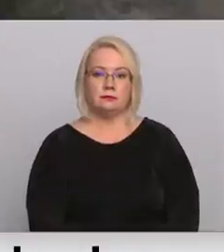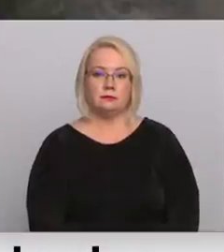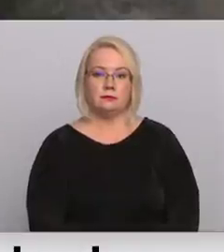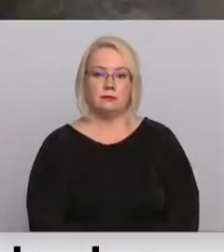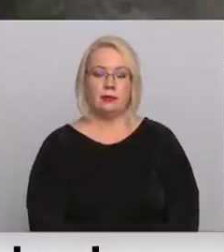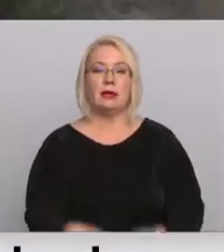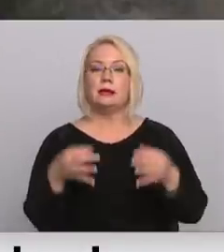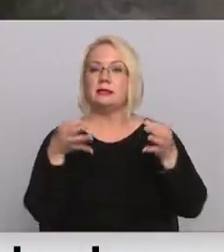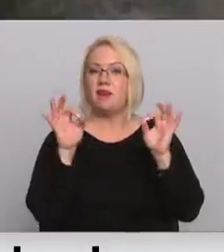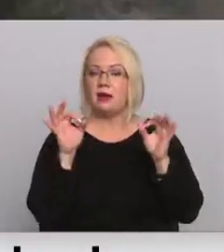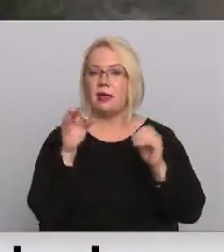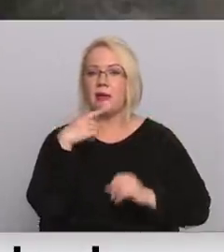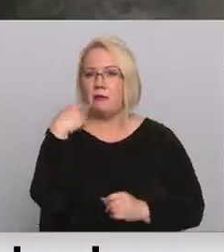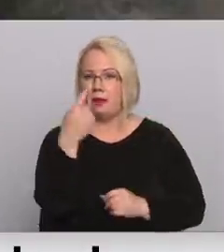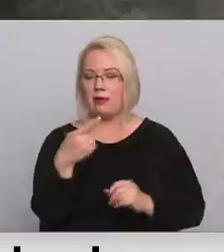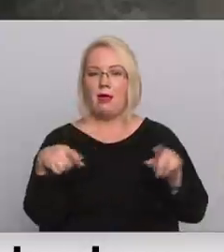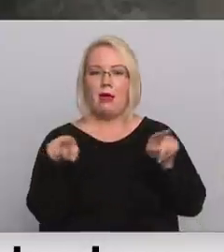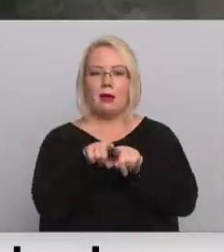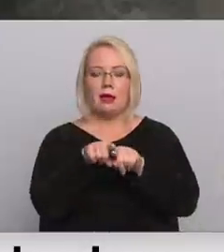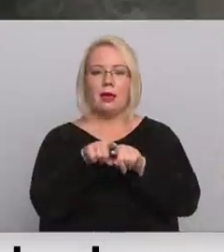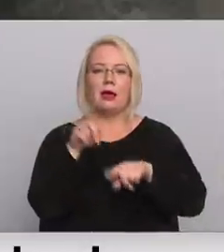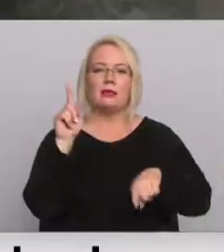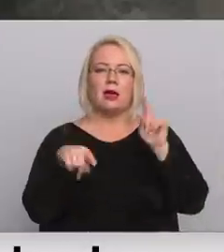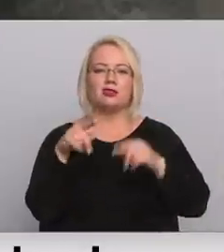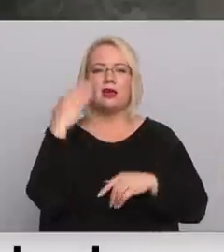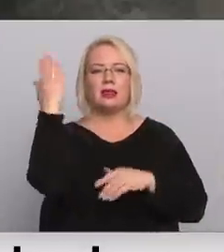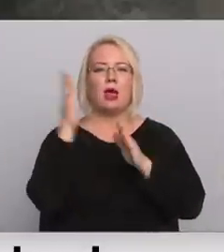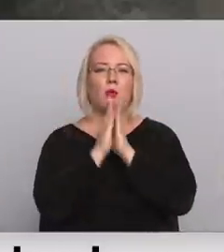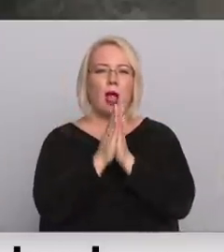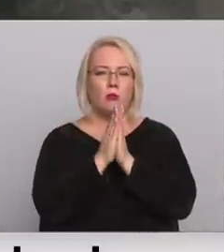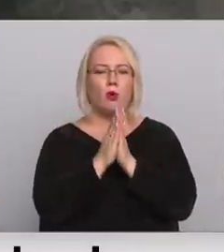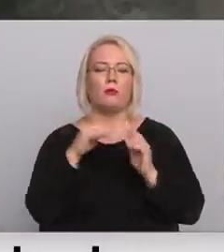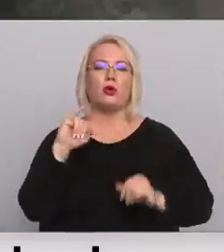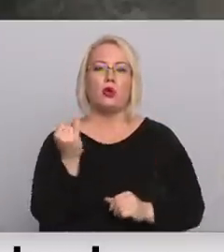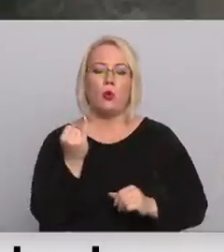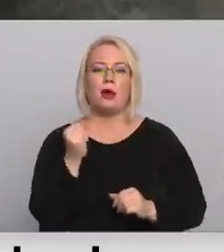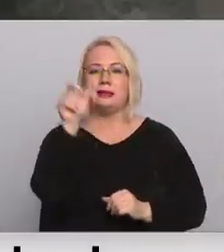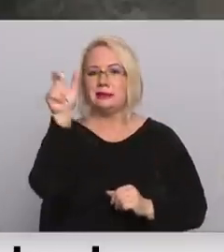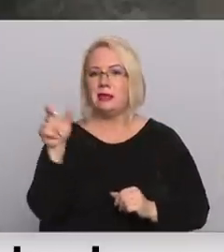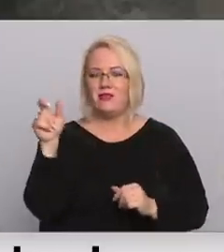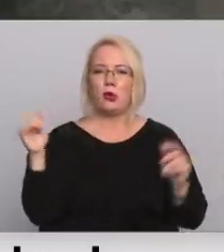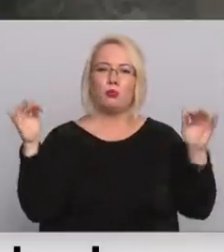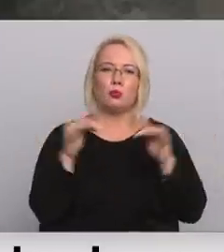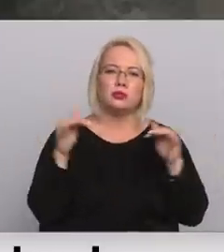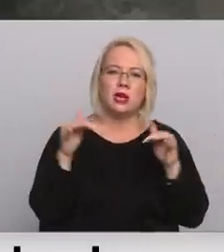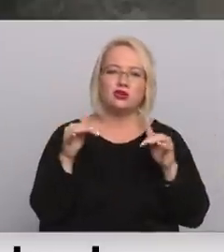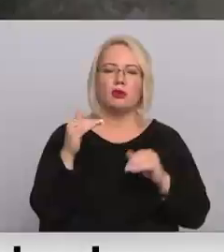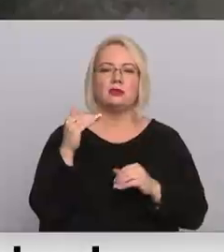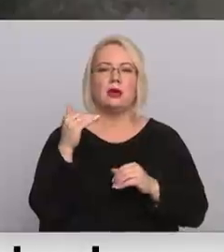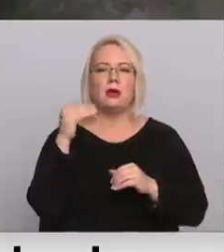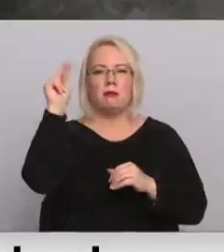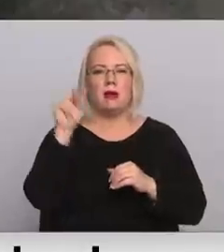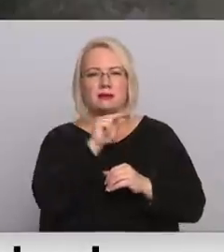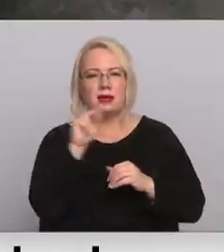Svarīgi atzīmēt arī atsevišķi dievkalpojumus, jo cilvēku pulcēšanās dievnamos,